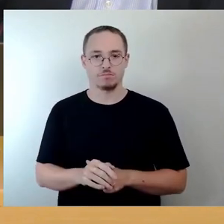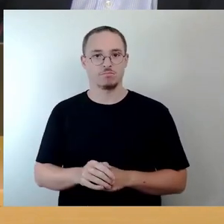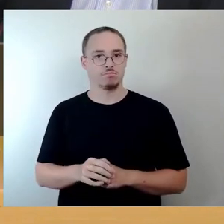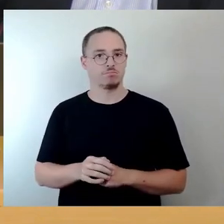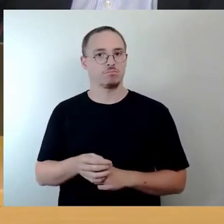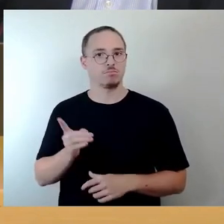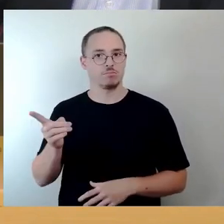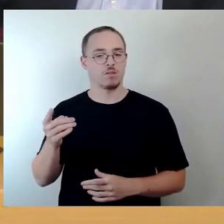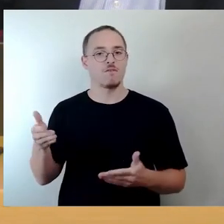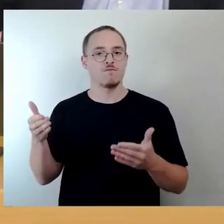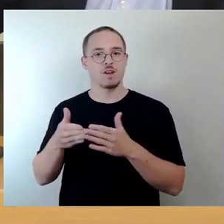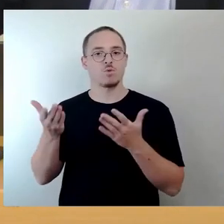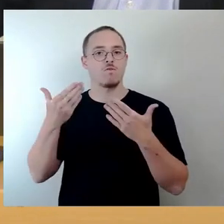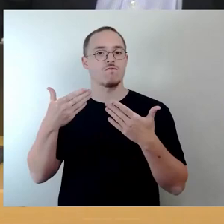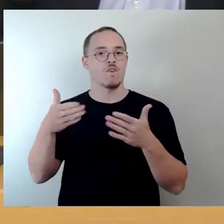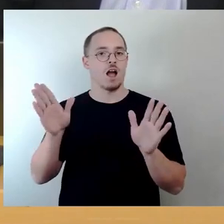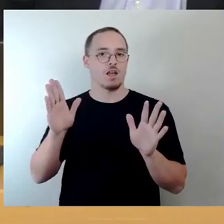Freie Bürger. Thorsten Nitsche, bitte.